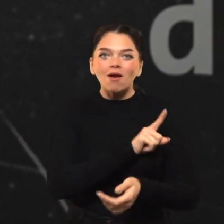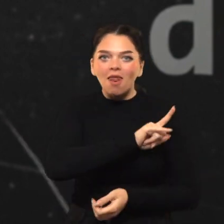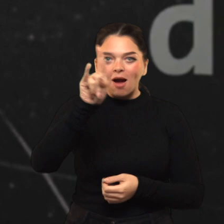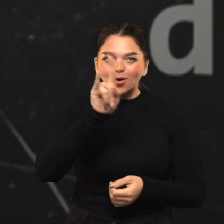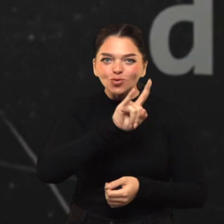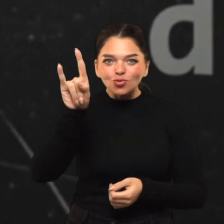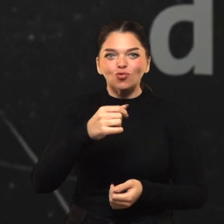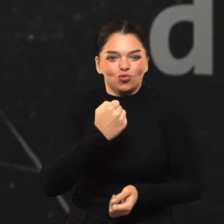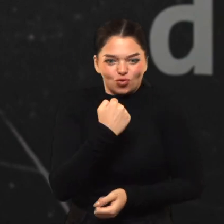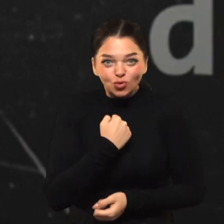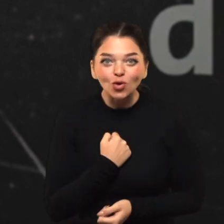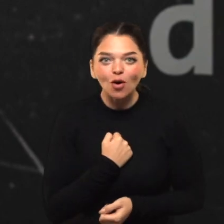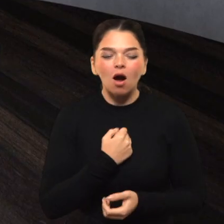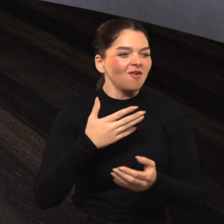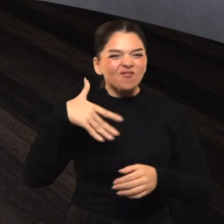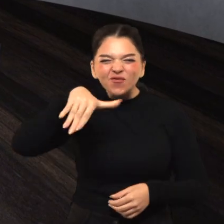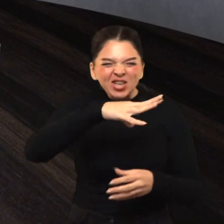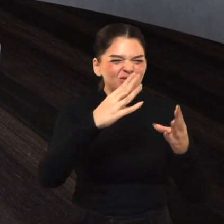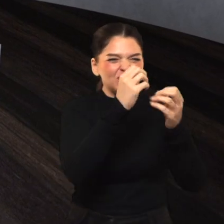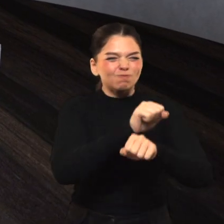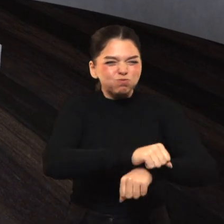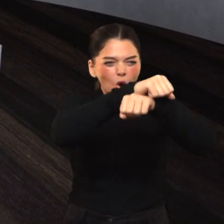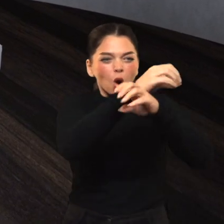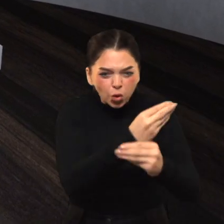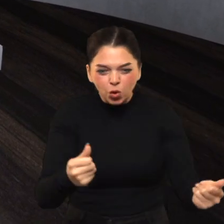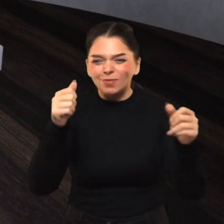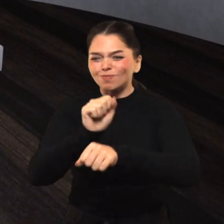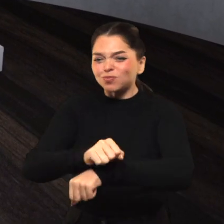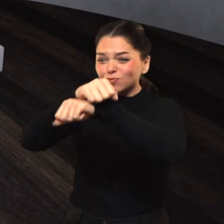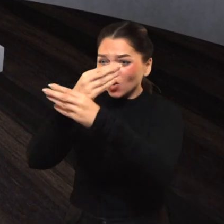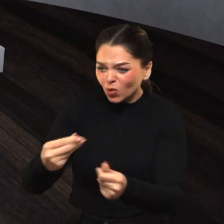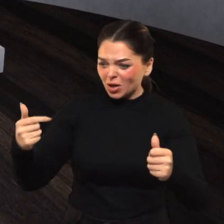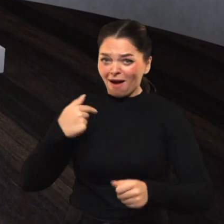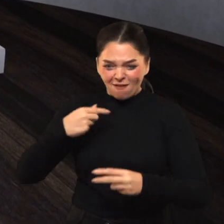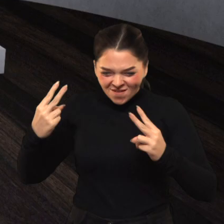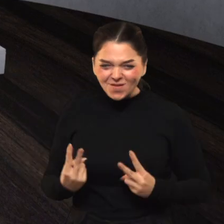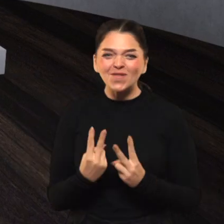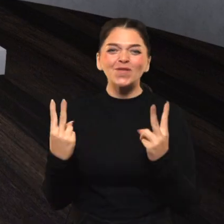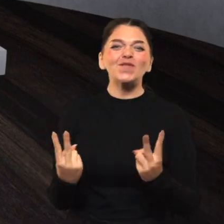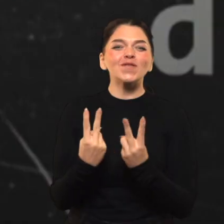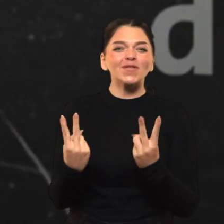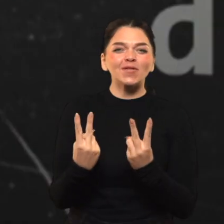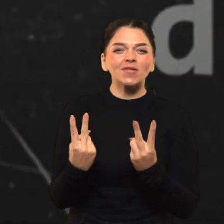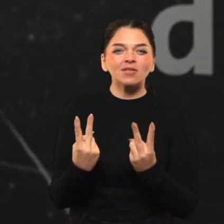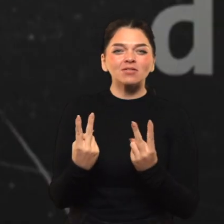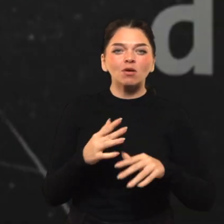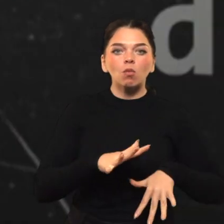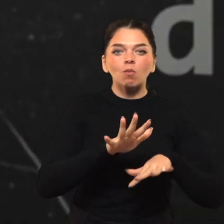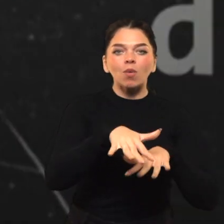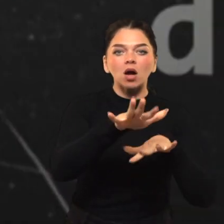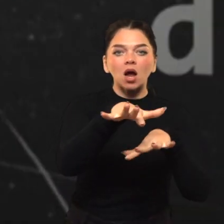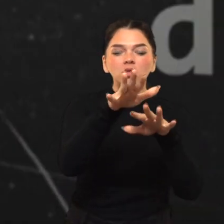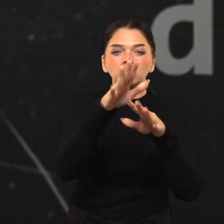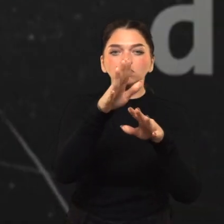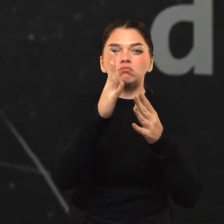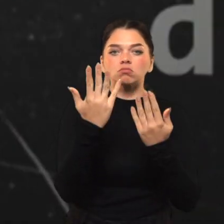ir aš būčiau nušlopinęs tos visus sukelimus ir mano imperija niekada nebūtų užlūgusi. Baigėsi paradas, vėjas nešioja